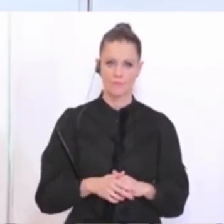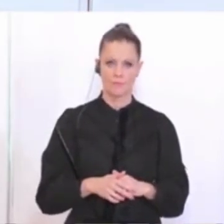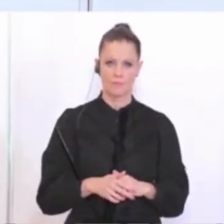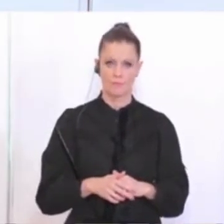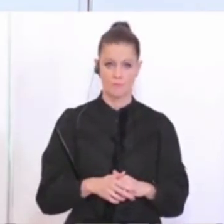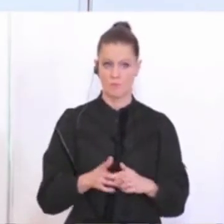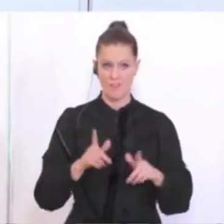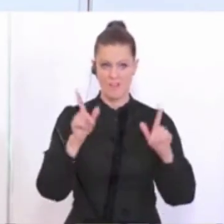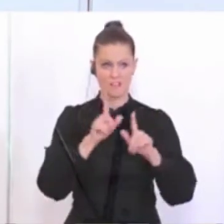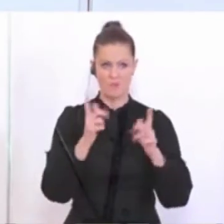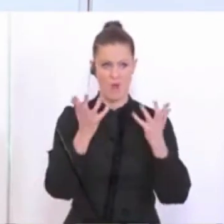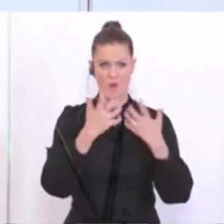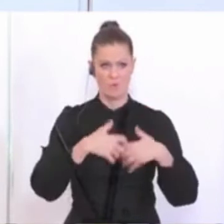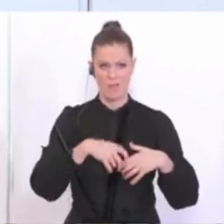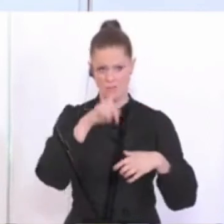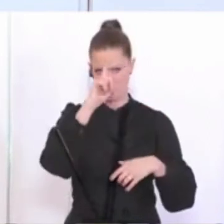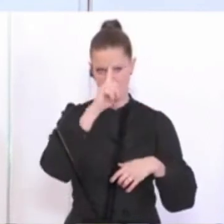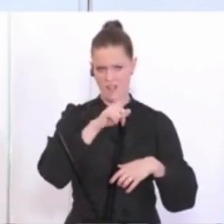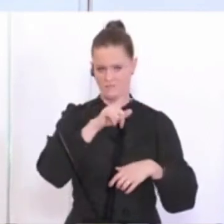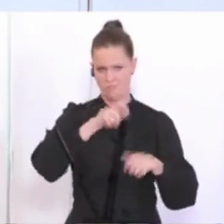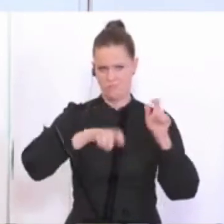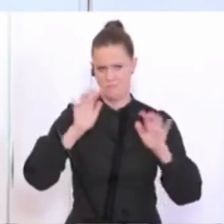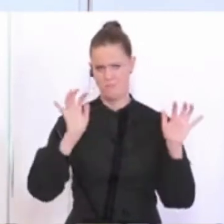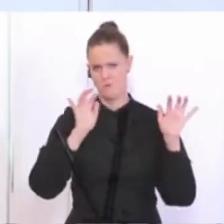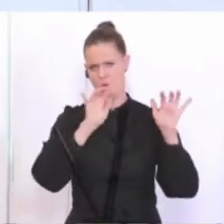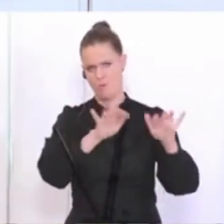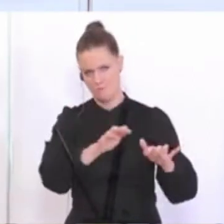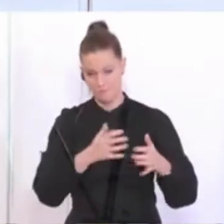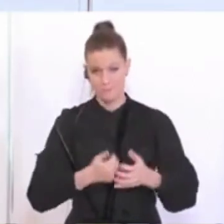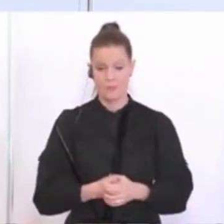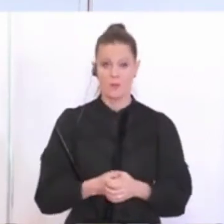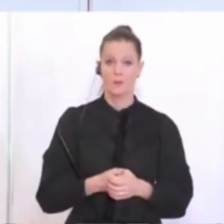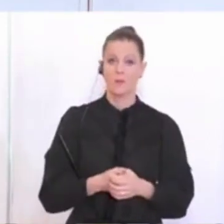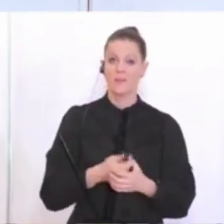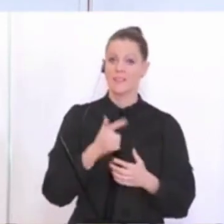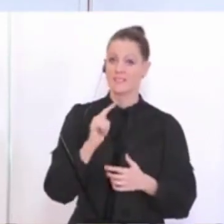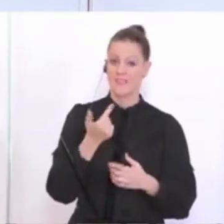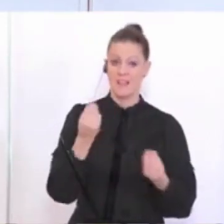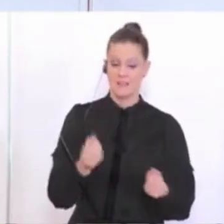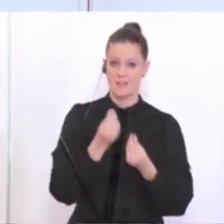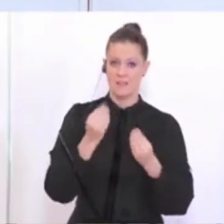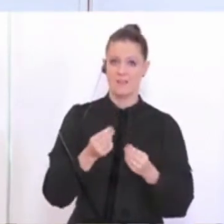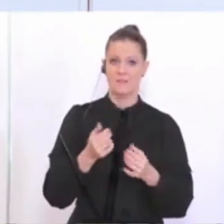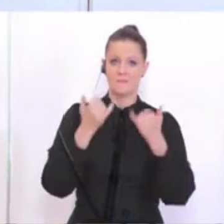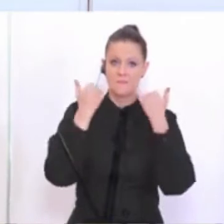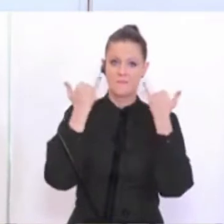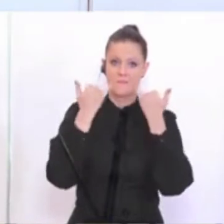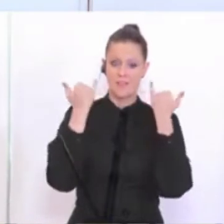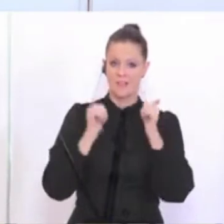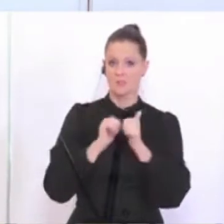Zuschauer sozusagen anzulocken. Das ist das eine. Das andere ist Pferdesport, naja,